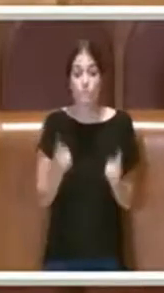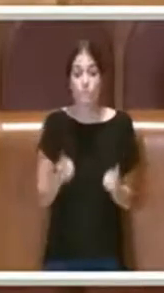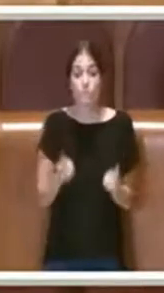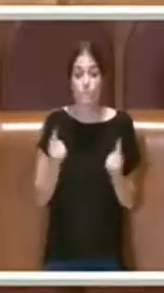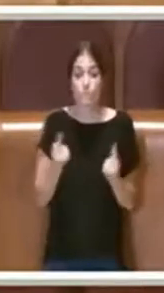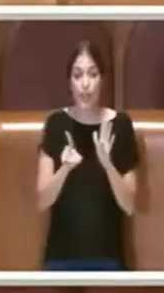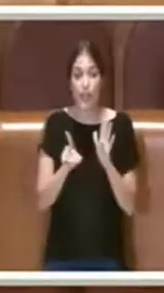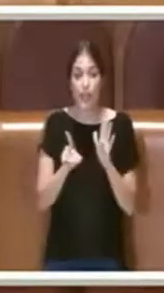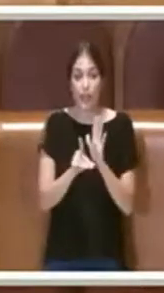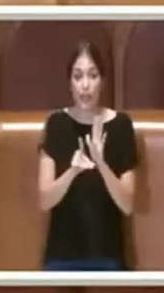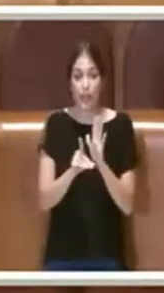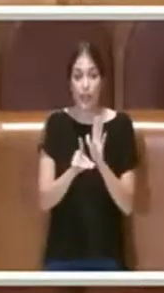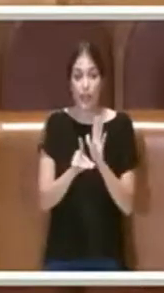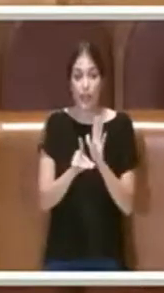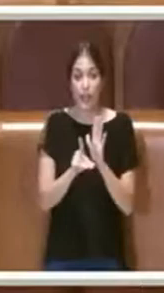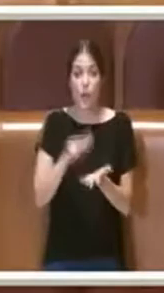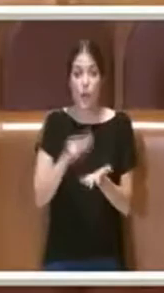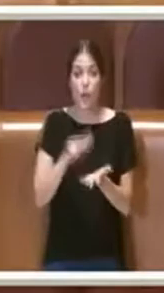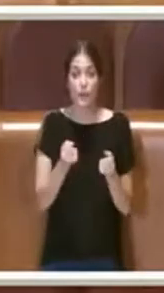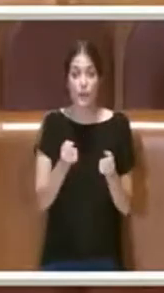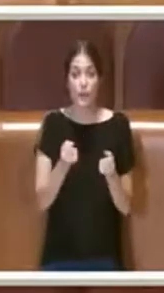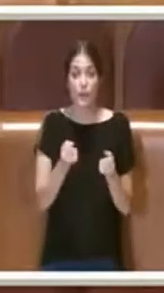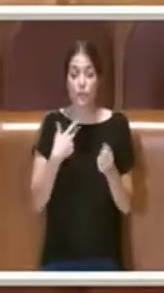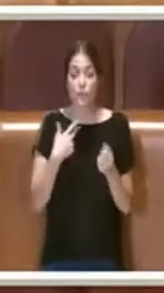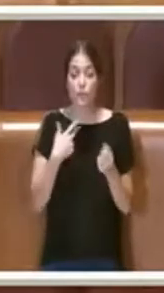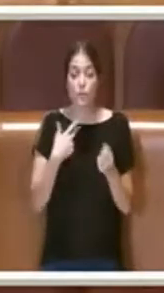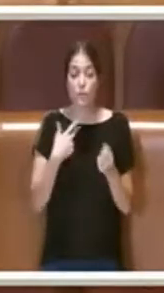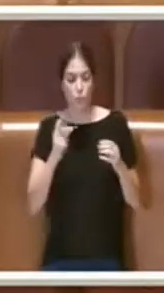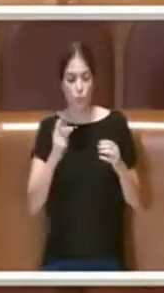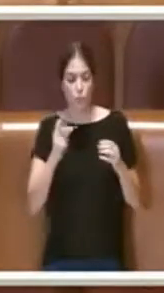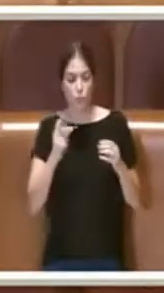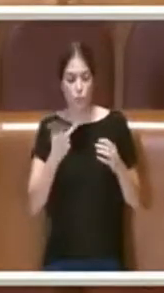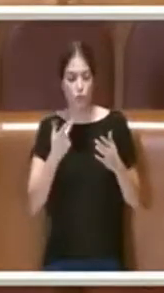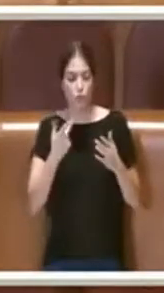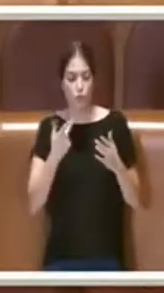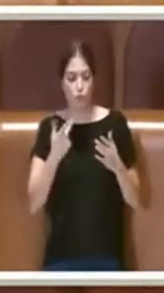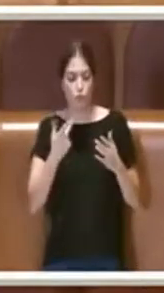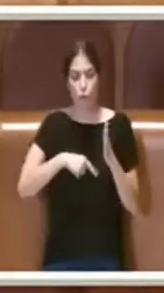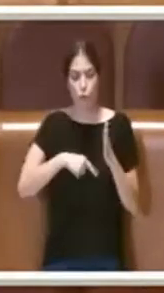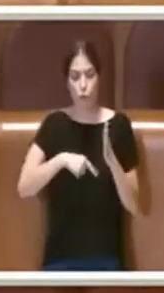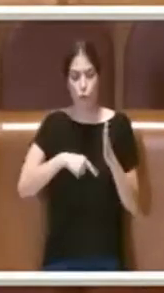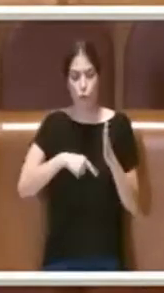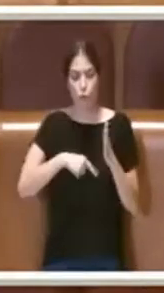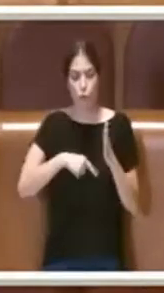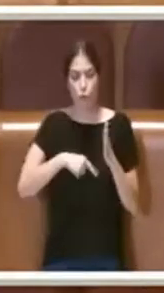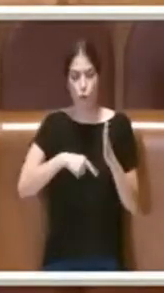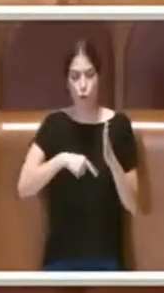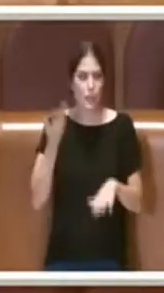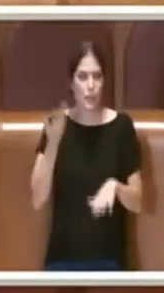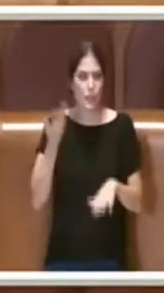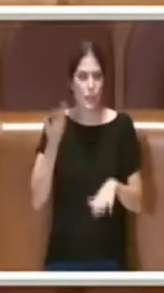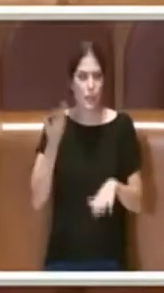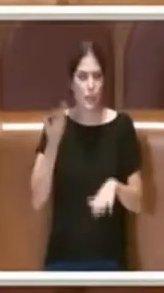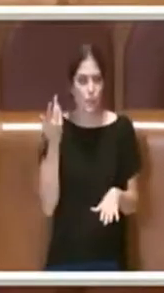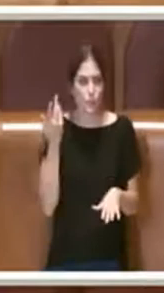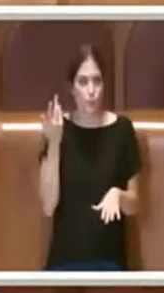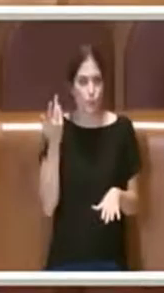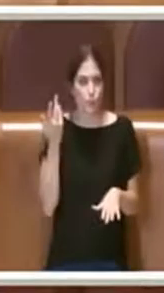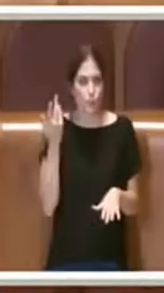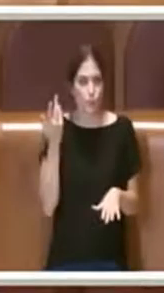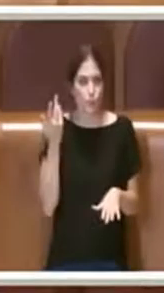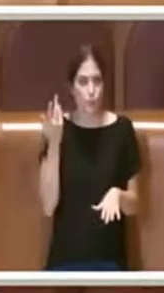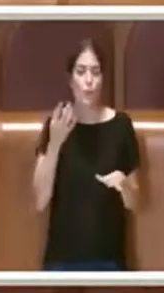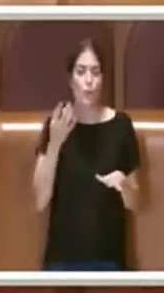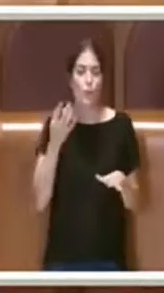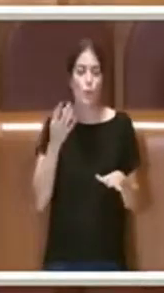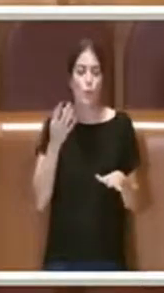di un decreto attuativo da 18 mesi forse anche di più che quindi si è fatto aspettare